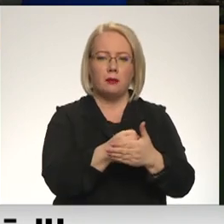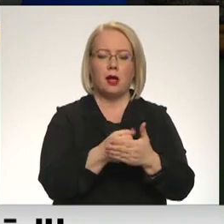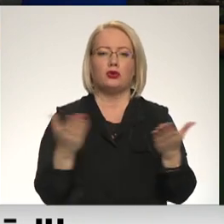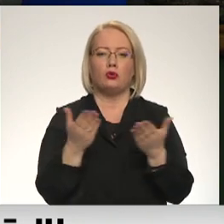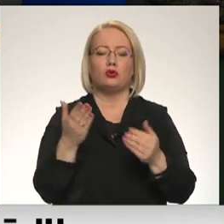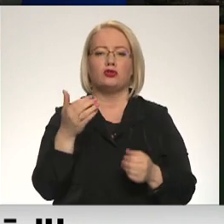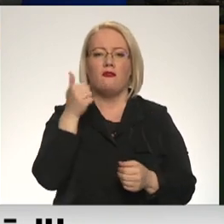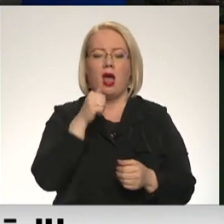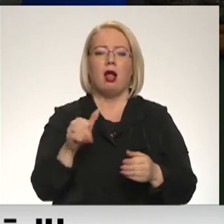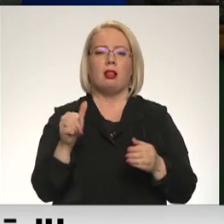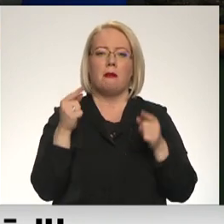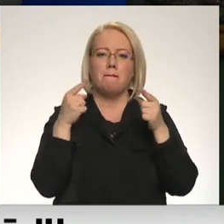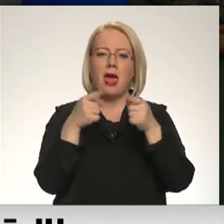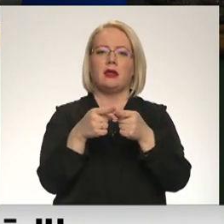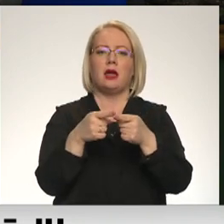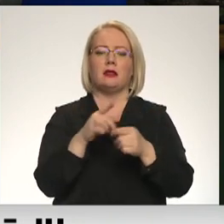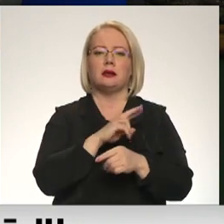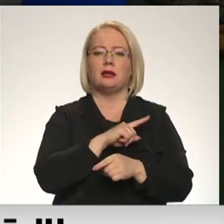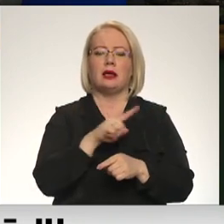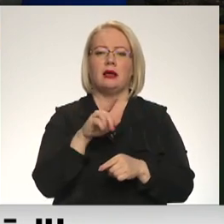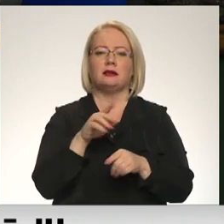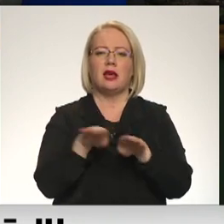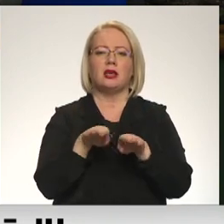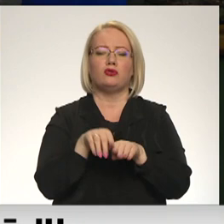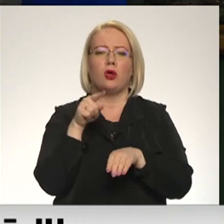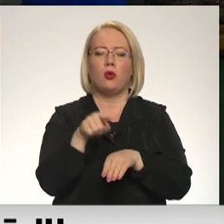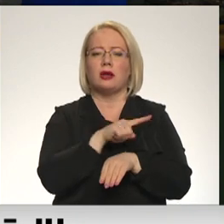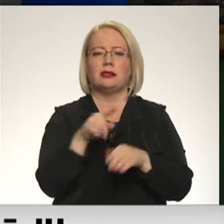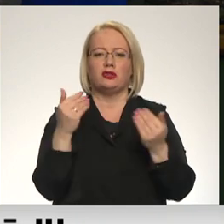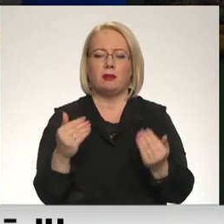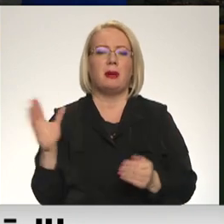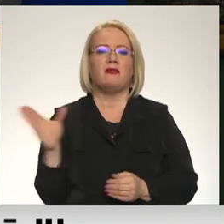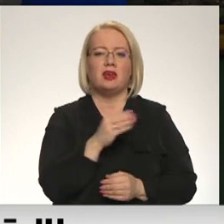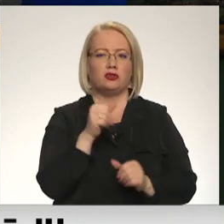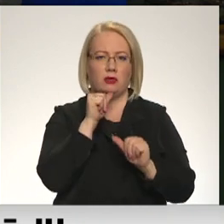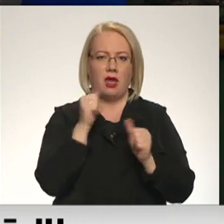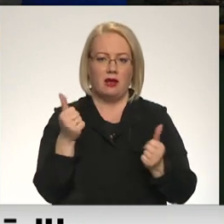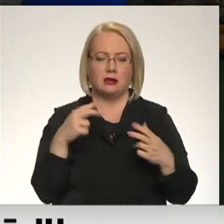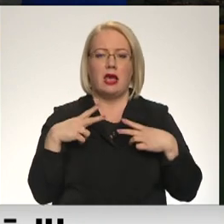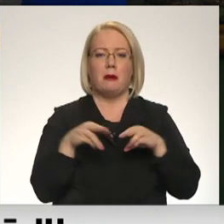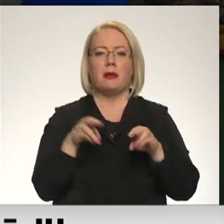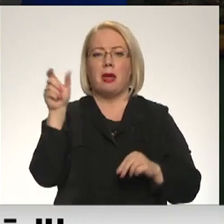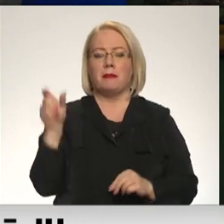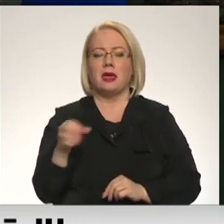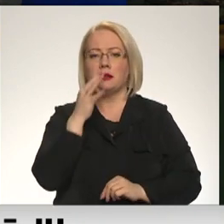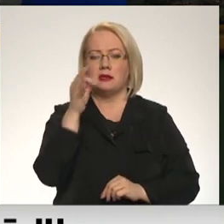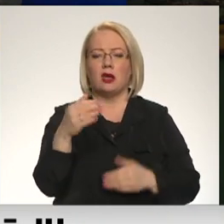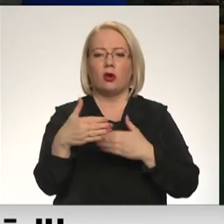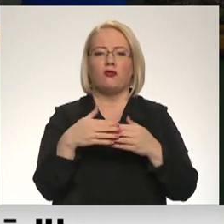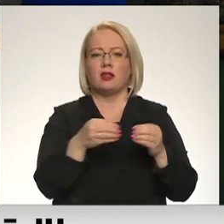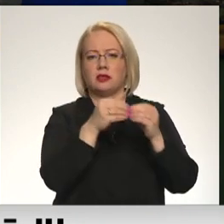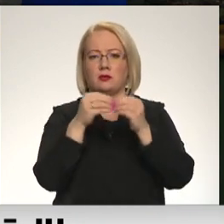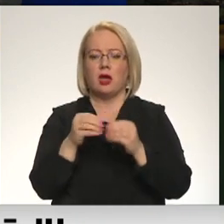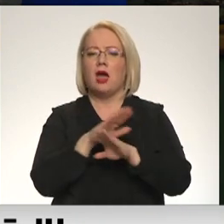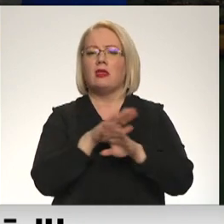vēl mērķētāks nekā tas, kas līdz šim ir bijis. Bet visu mēs nevarēsim. Pēc premjera prognozēm tuvāko desmit gadu laikā